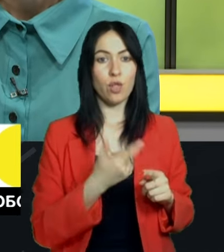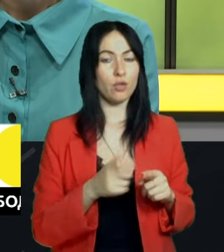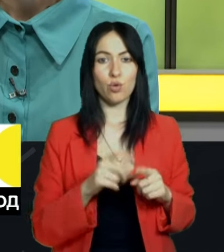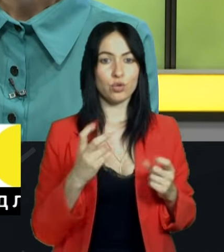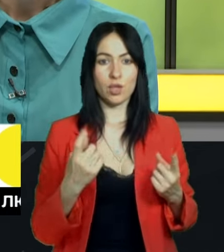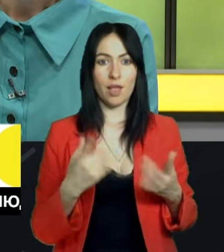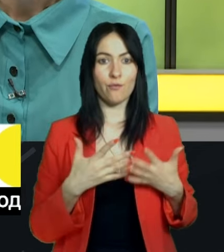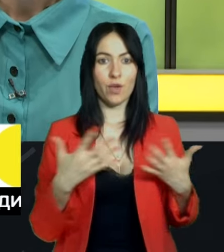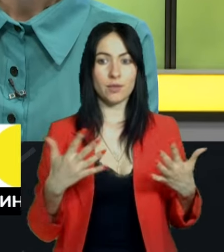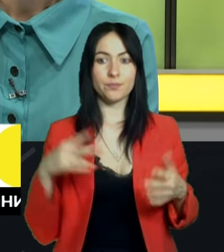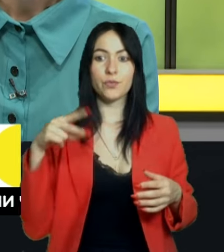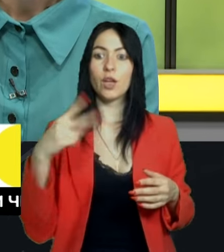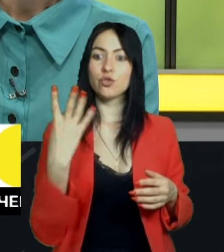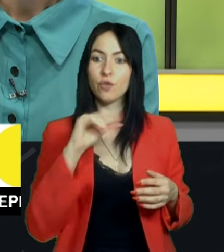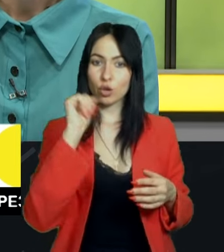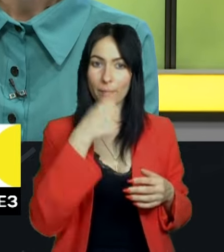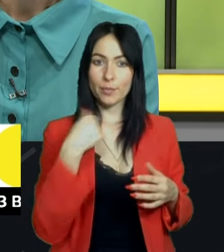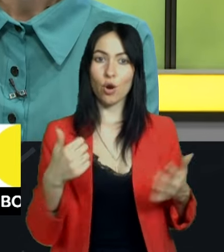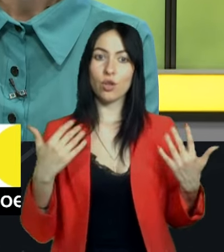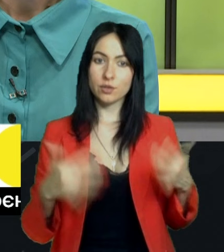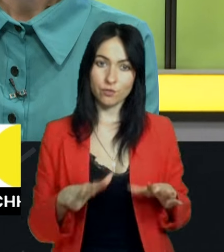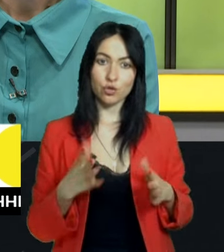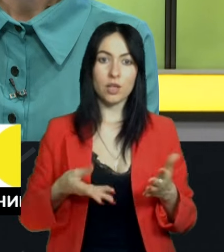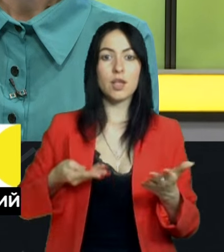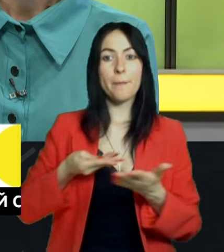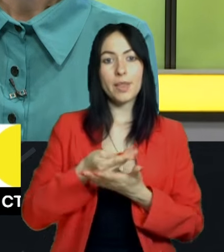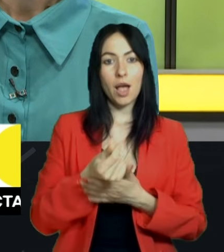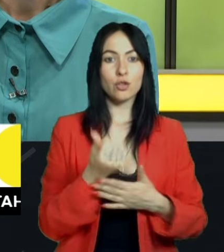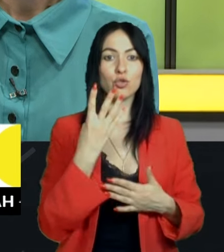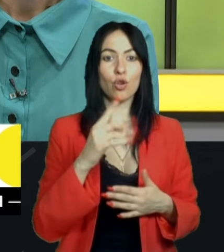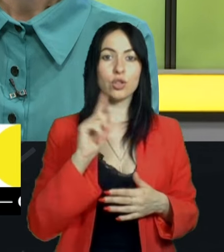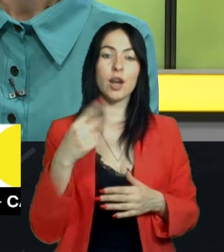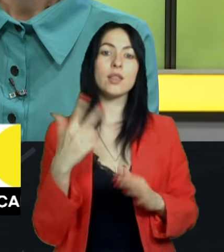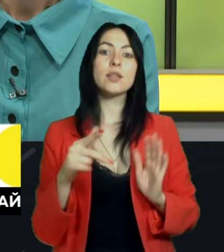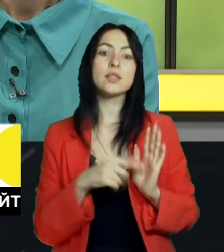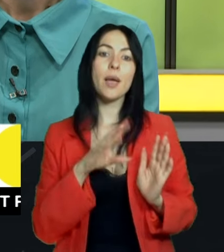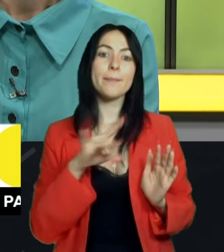В 2024 році вже сплачено 4,37 млрд грн.